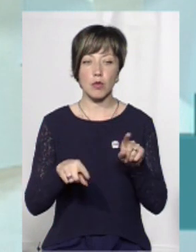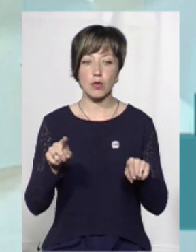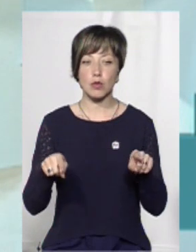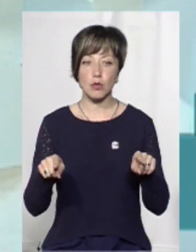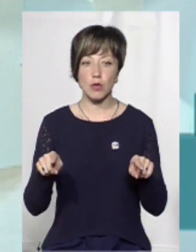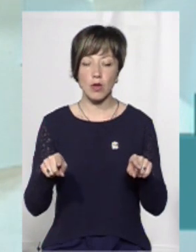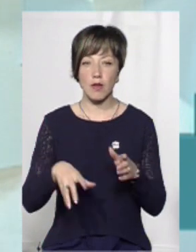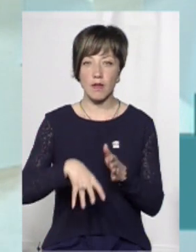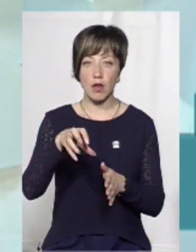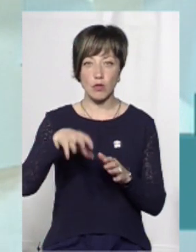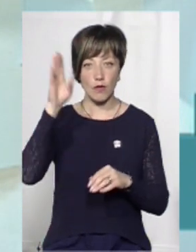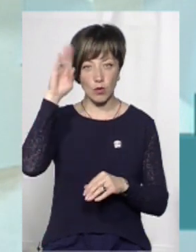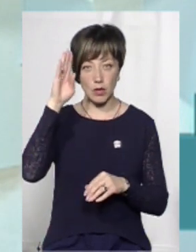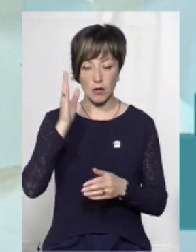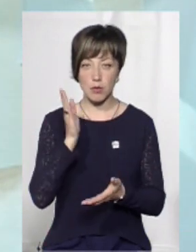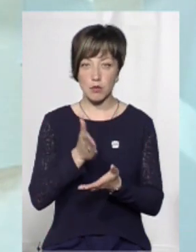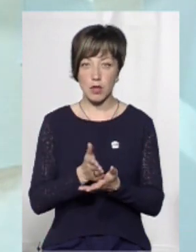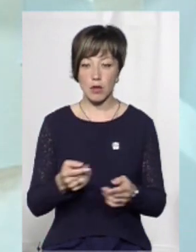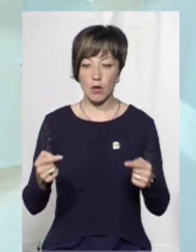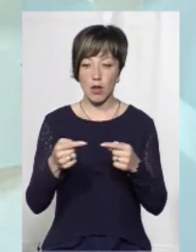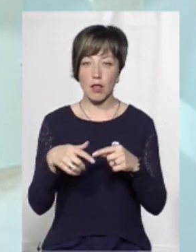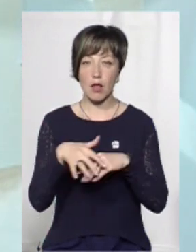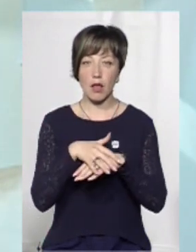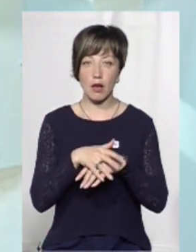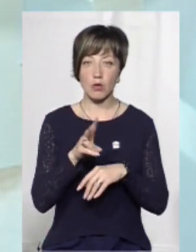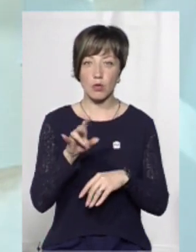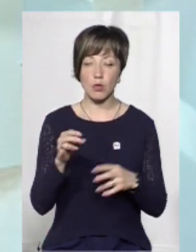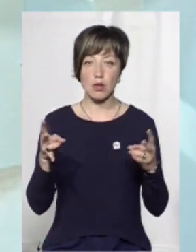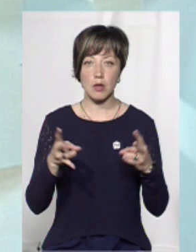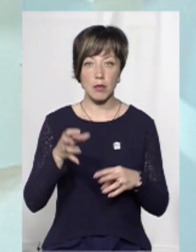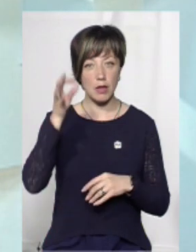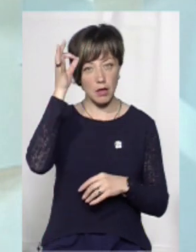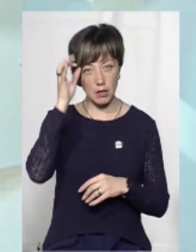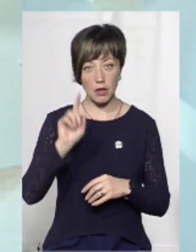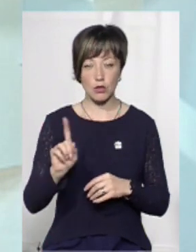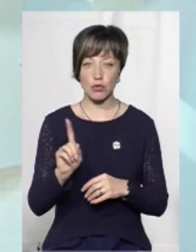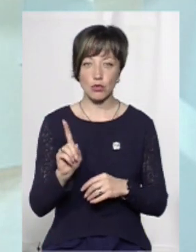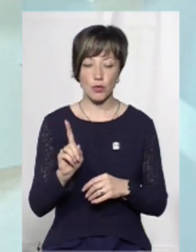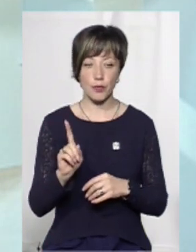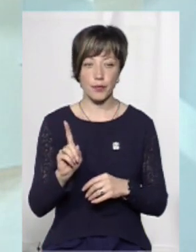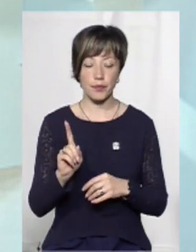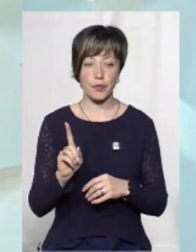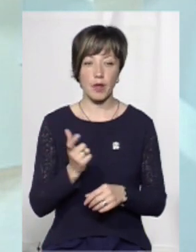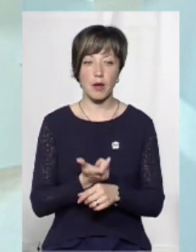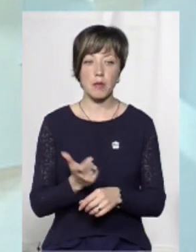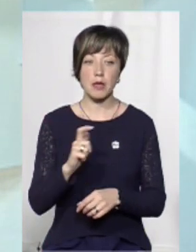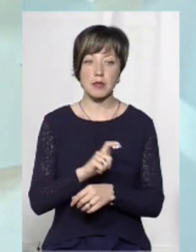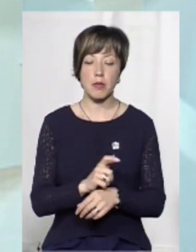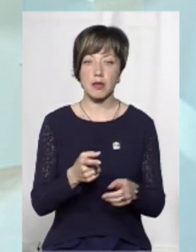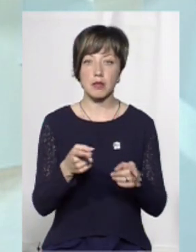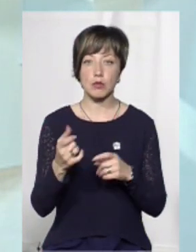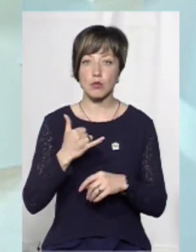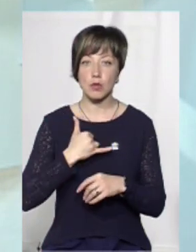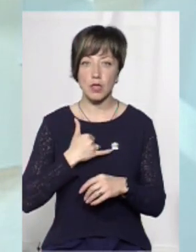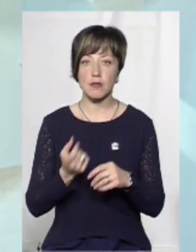залучення на відкачані води безпосередньо на ринку. Проте, стійдно нагадати, що максимальне залучення у